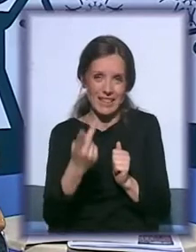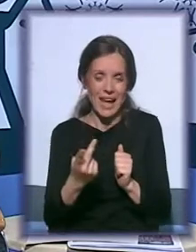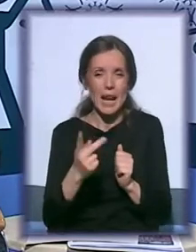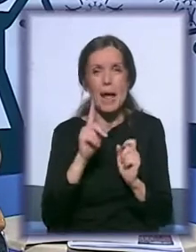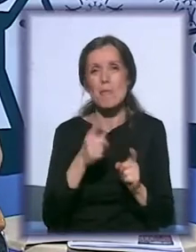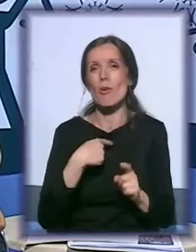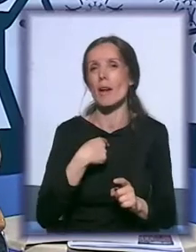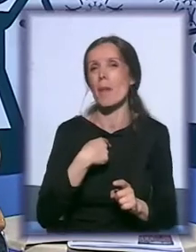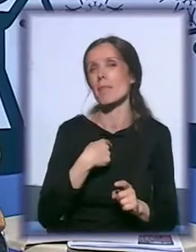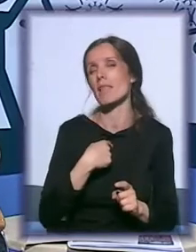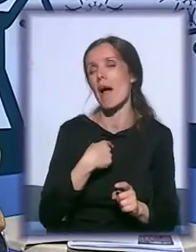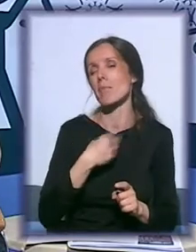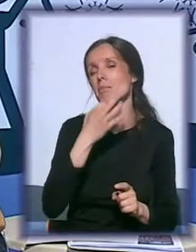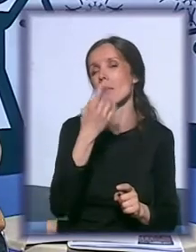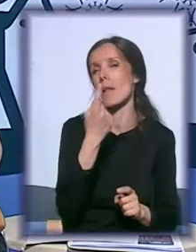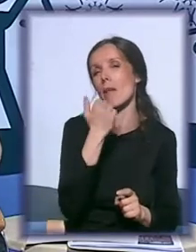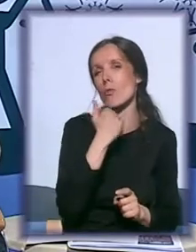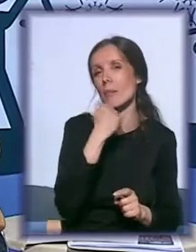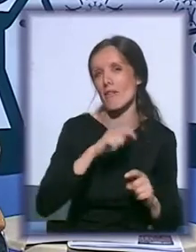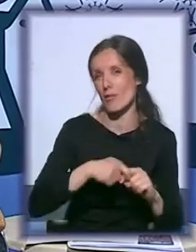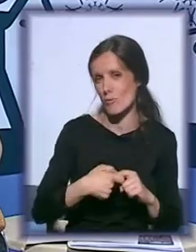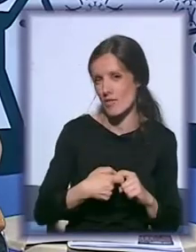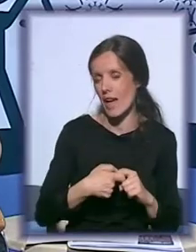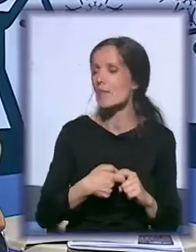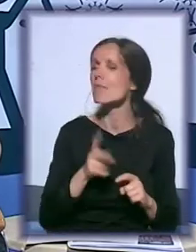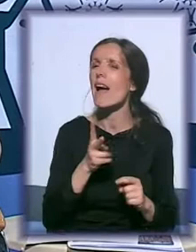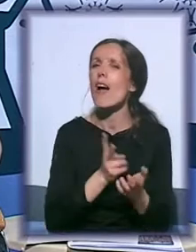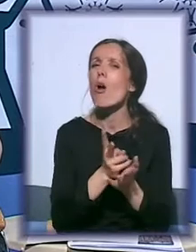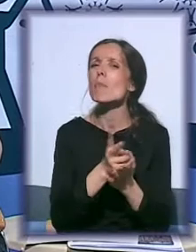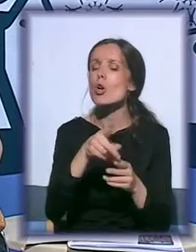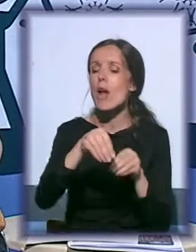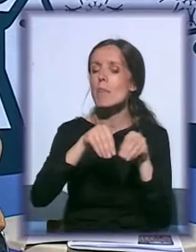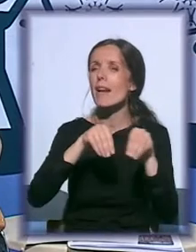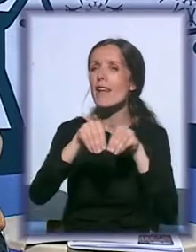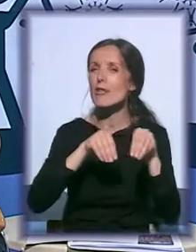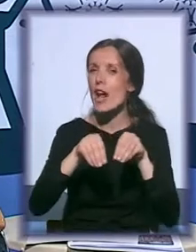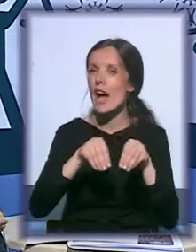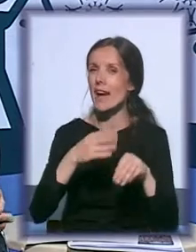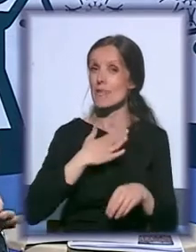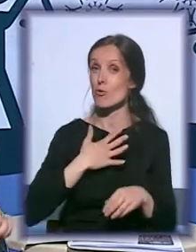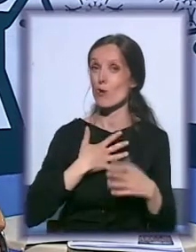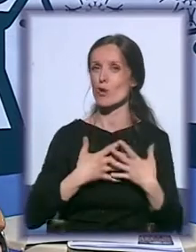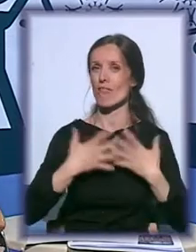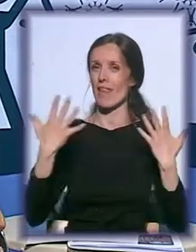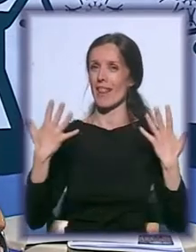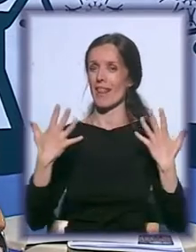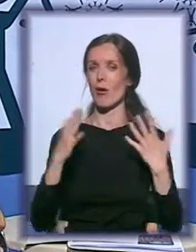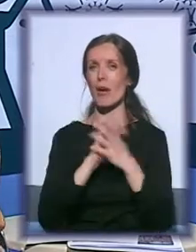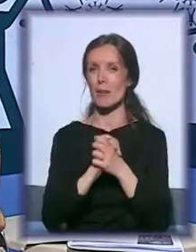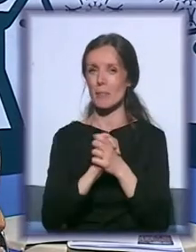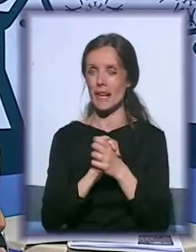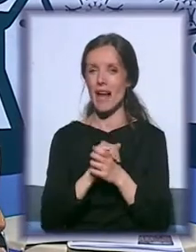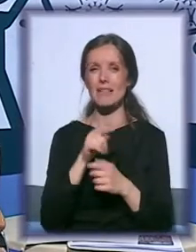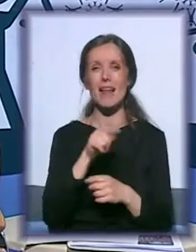pitam jednu privatnu ovako stvar. Kako je prošla ona partija Šaha između našeg velikog prijatelja koji je